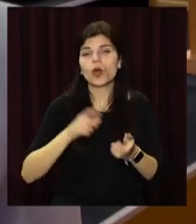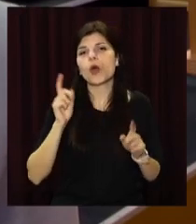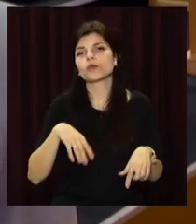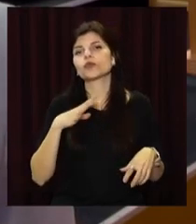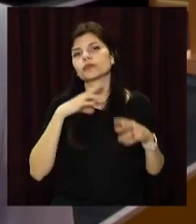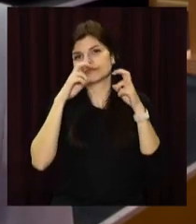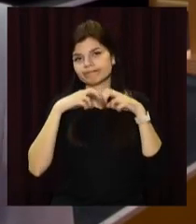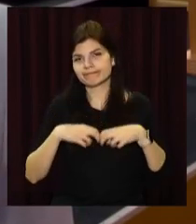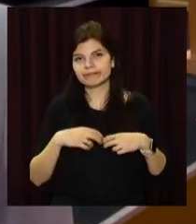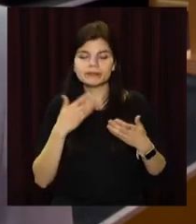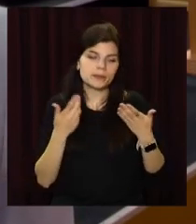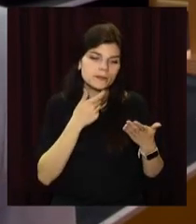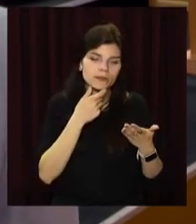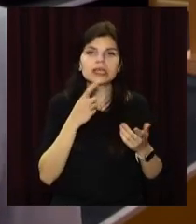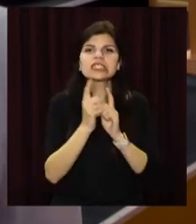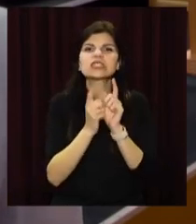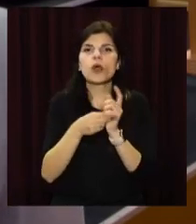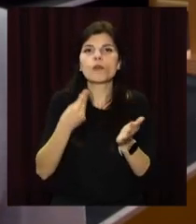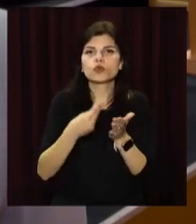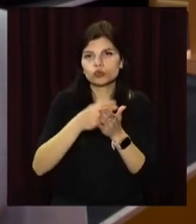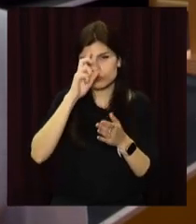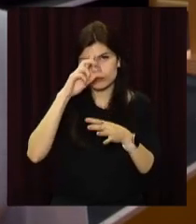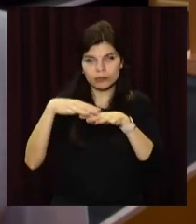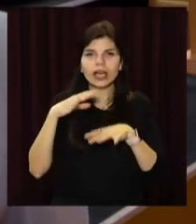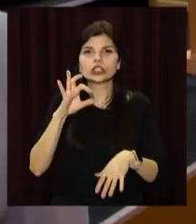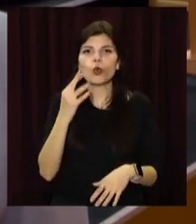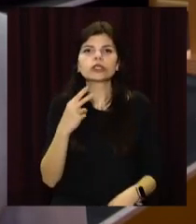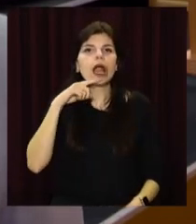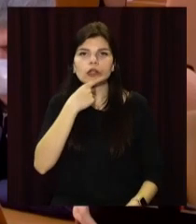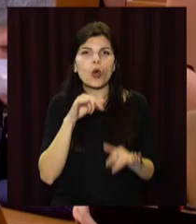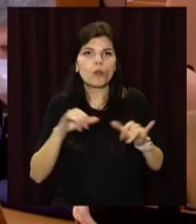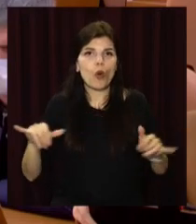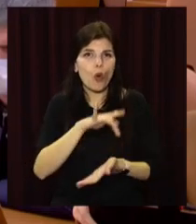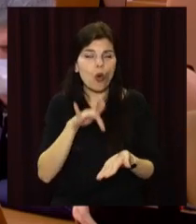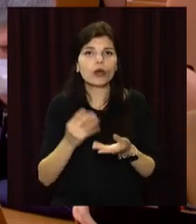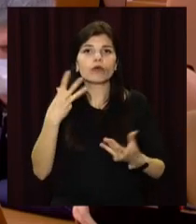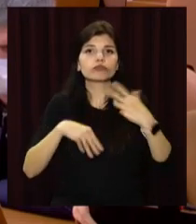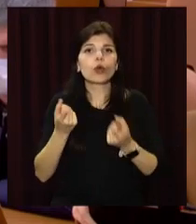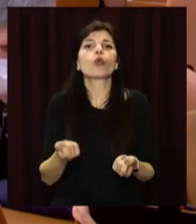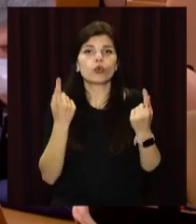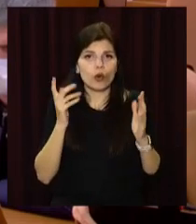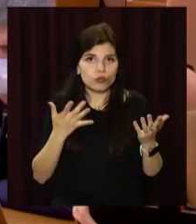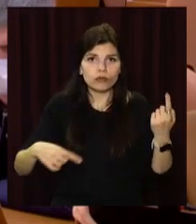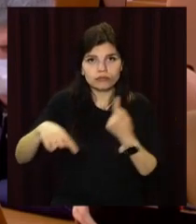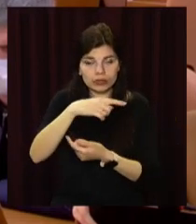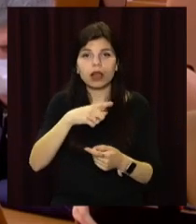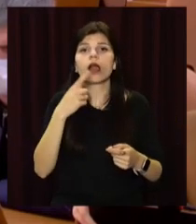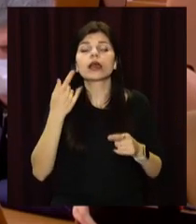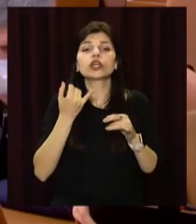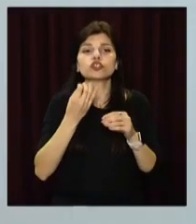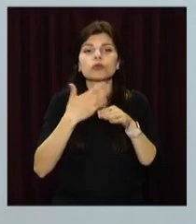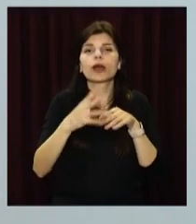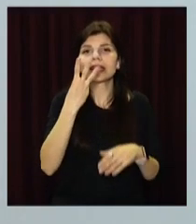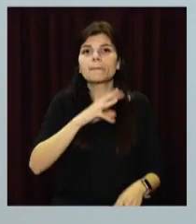розглянути питання змін в бюджеті та соціально-економічного розвитку міста. А ще на сесії виділили майже 3 мільйона гривень на